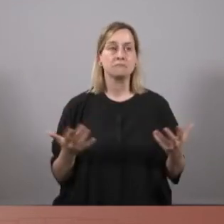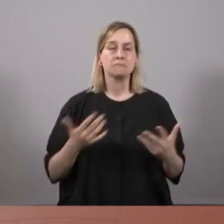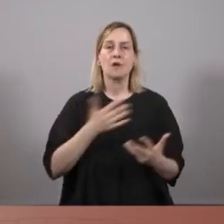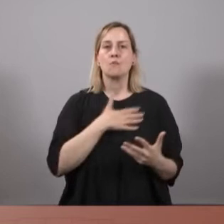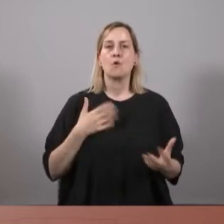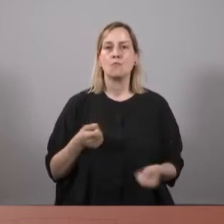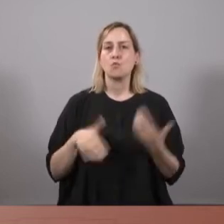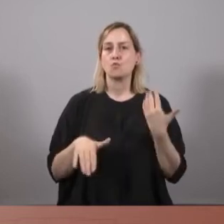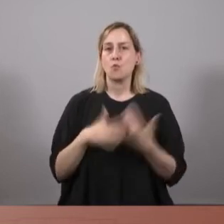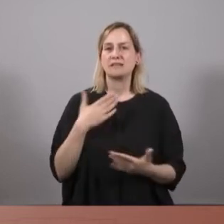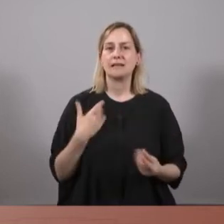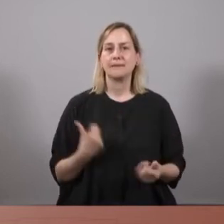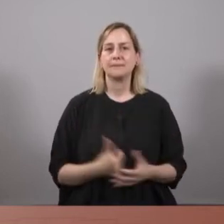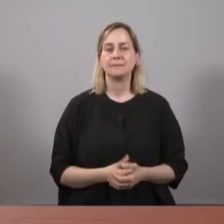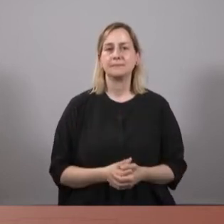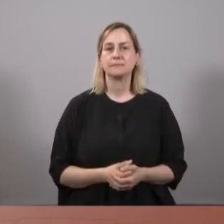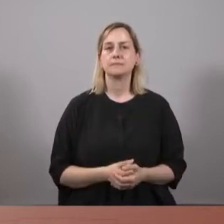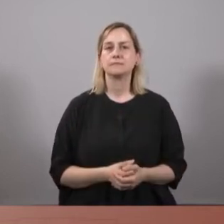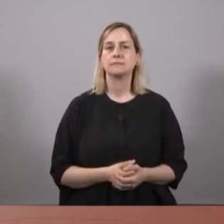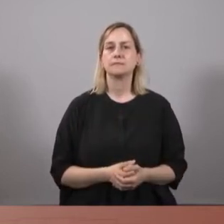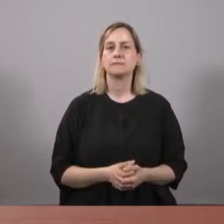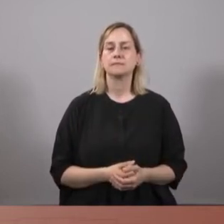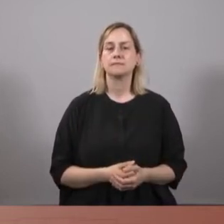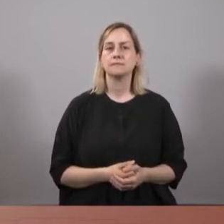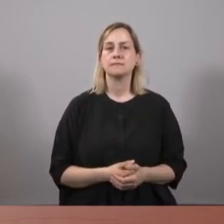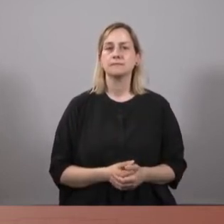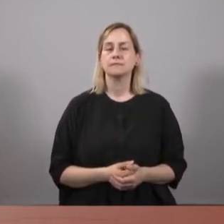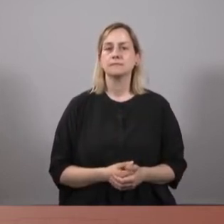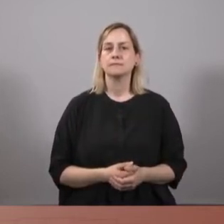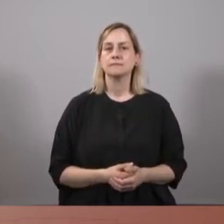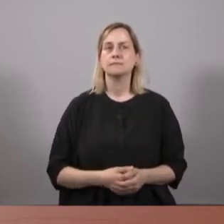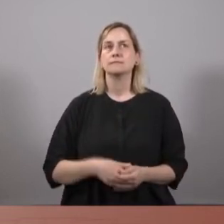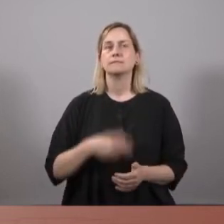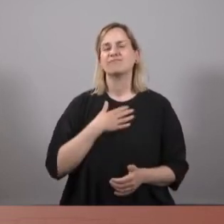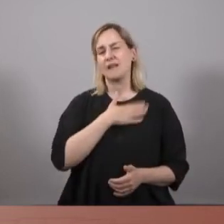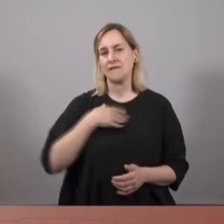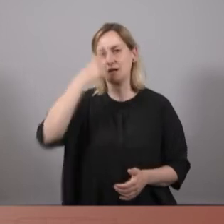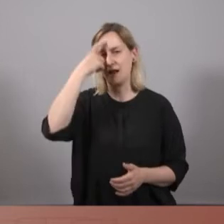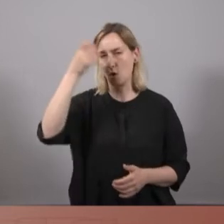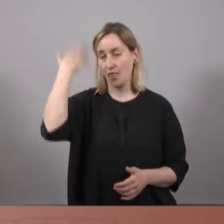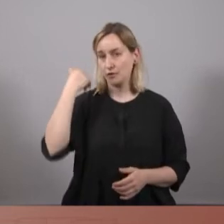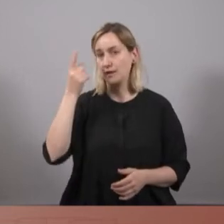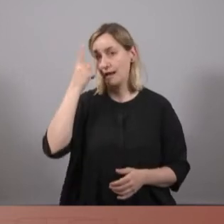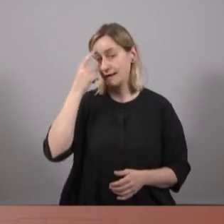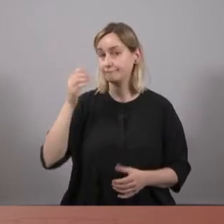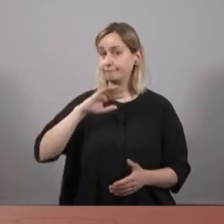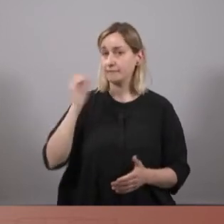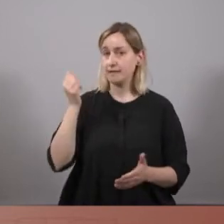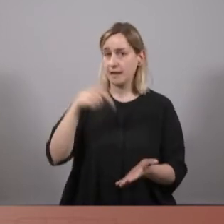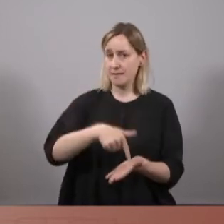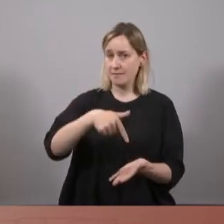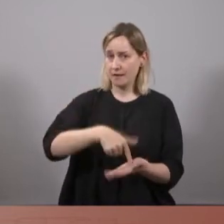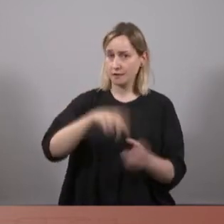començar, primer que res, fent un recordatori i una reivindicació de l'acord d'investidura que va donar peu